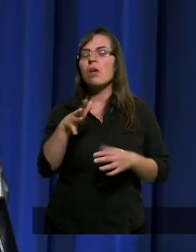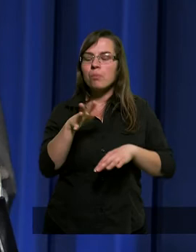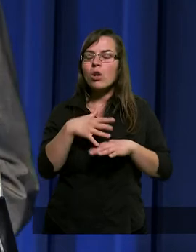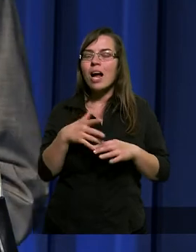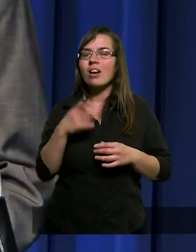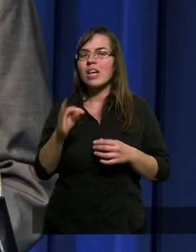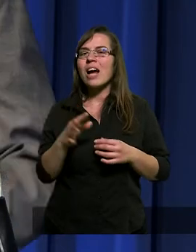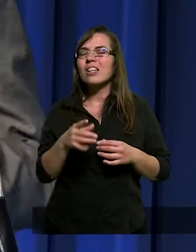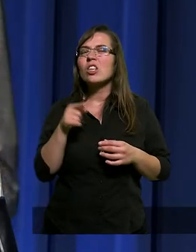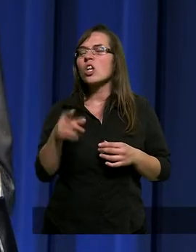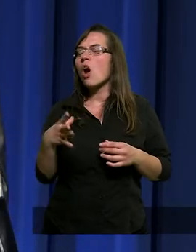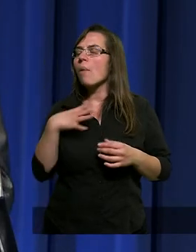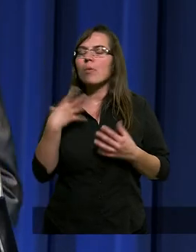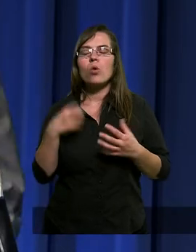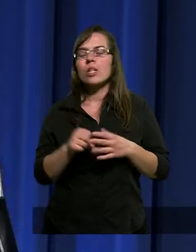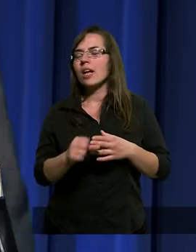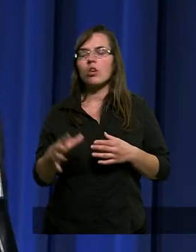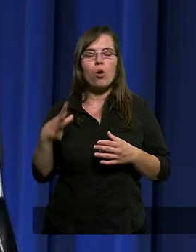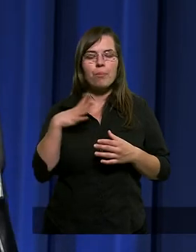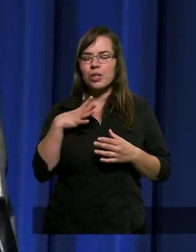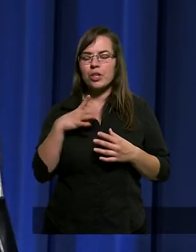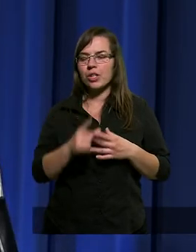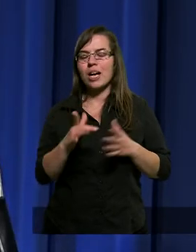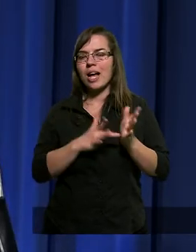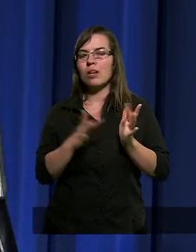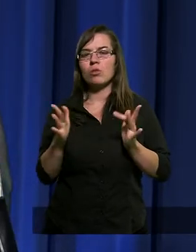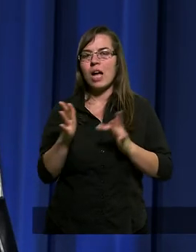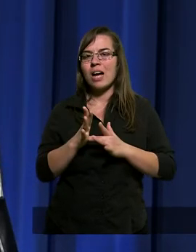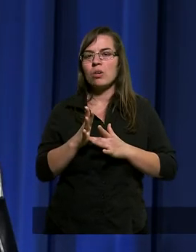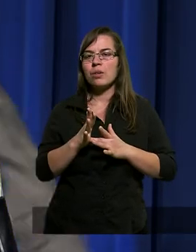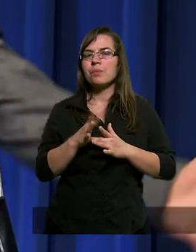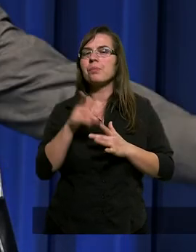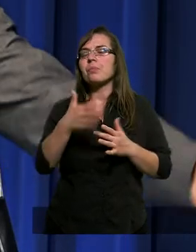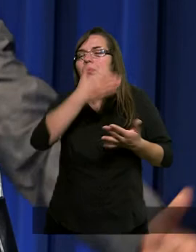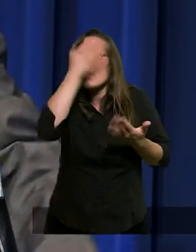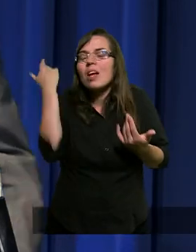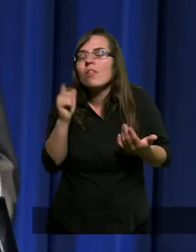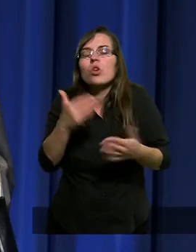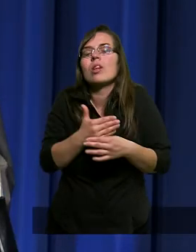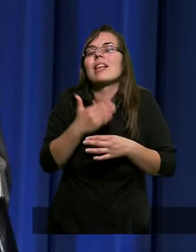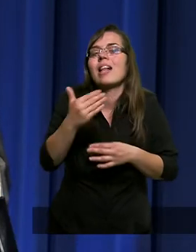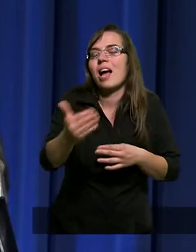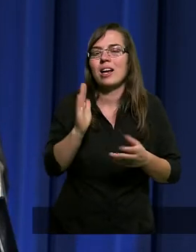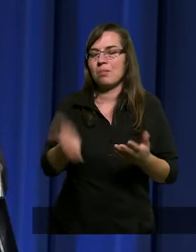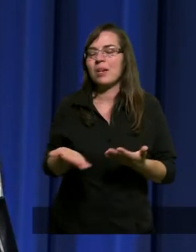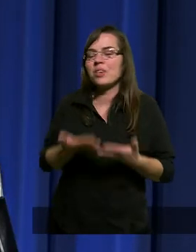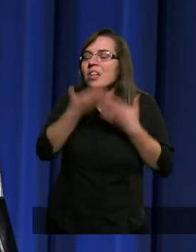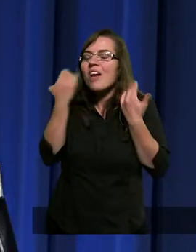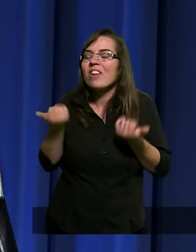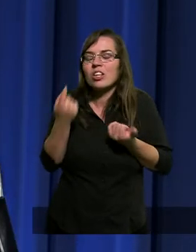potraktować go. I to było nie do przeżycia dla Jezusa Chrystusa. On nie wiedział, co dalej się stanie.